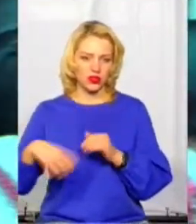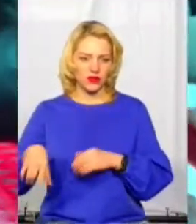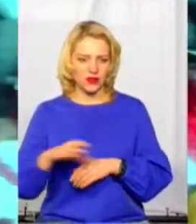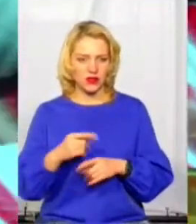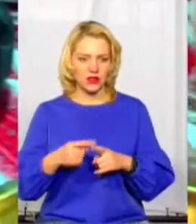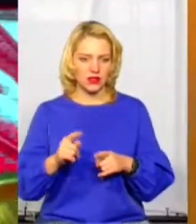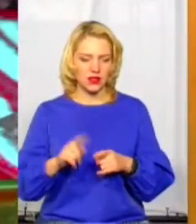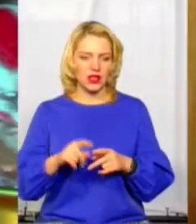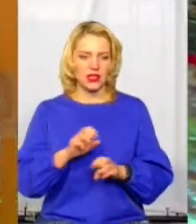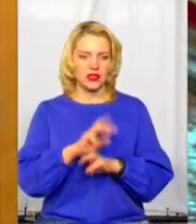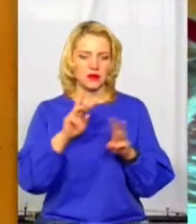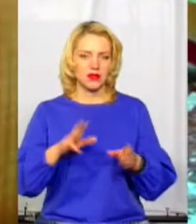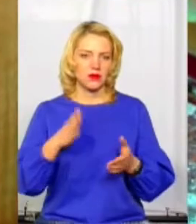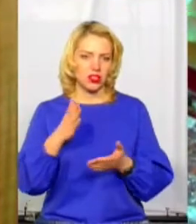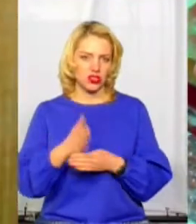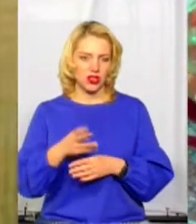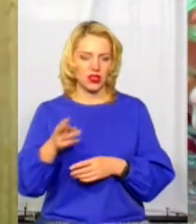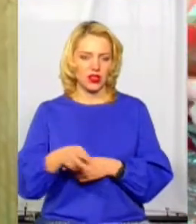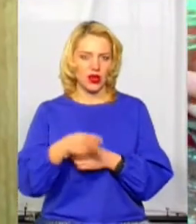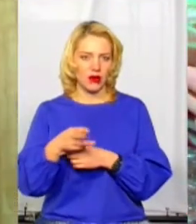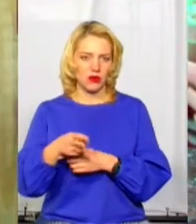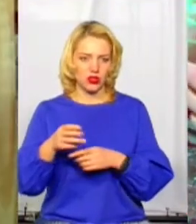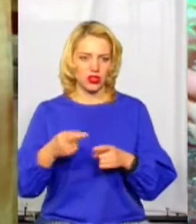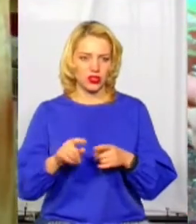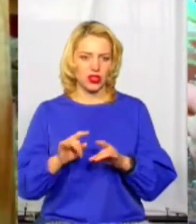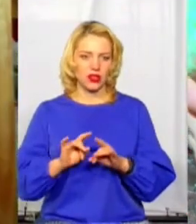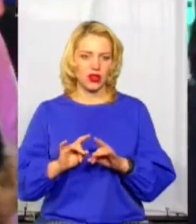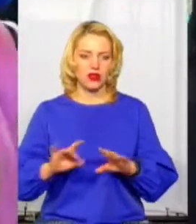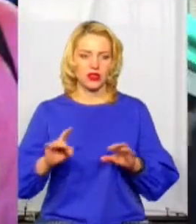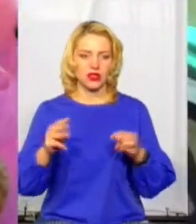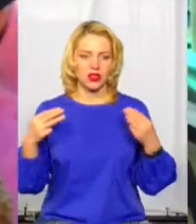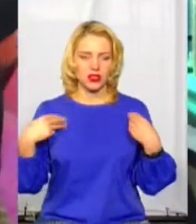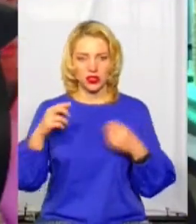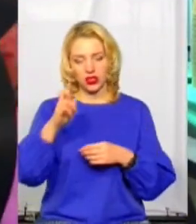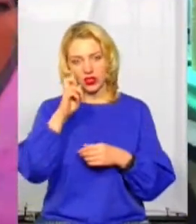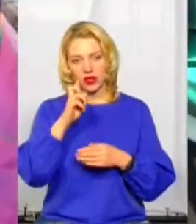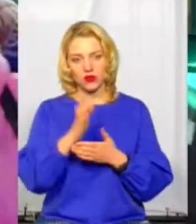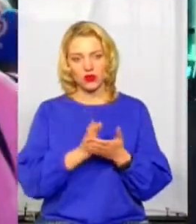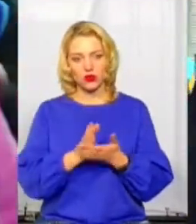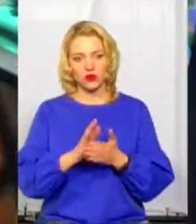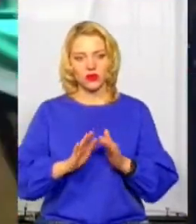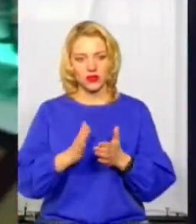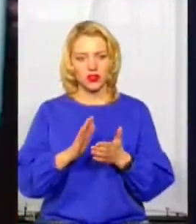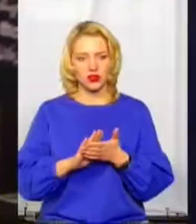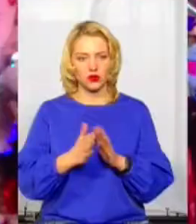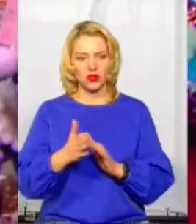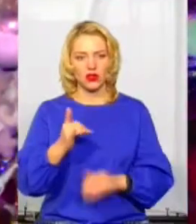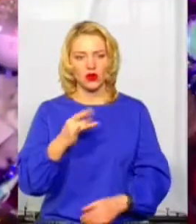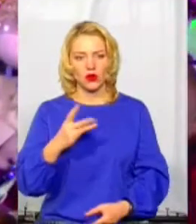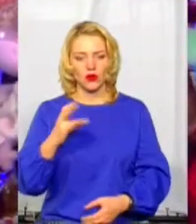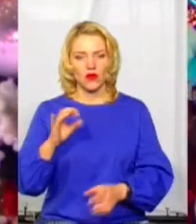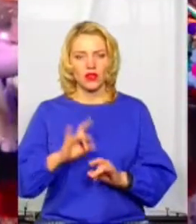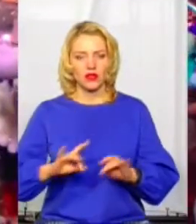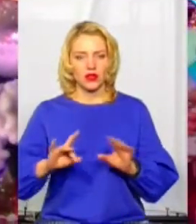пожежогасіння забезпечені, каже начальник Хмельницького міськрайонного управління Державної служби з надзвичайних ситуацій Дмитро Урунов. Та